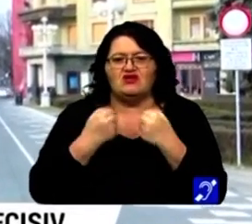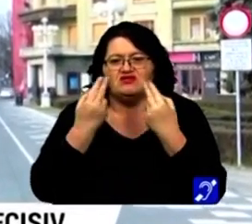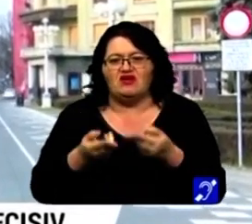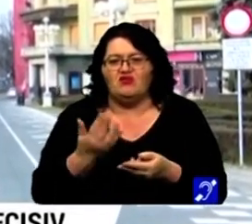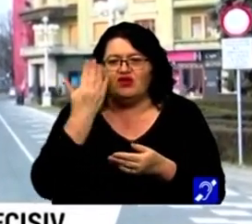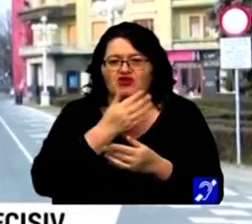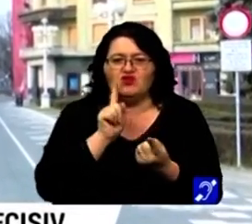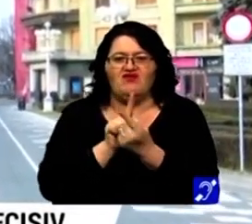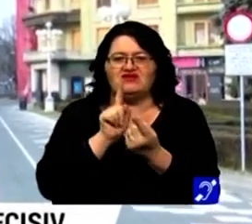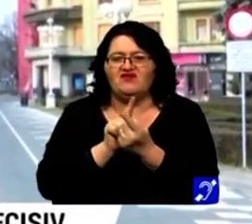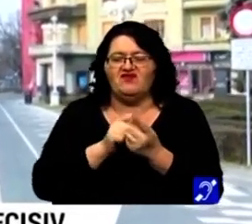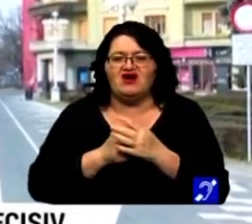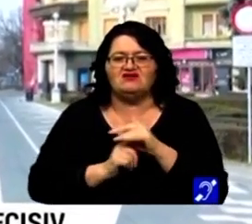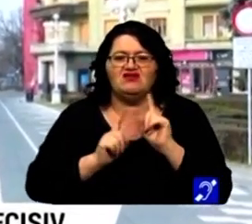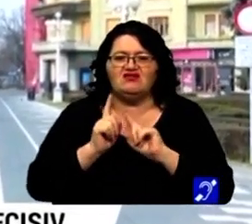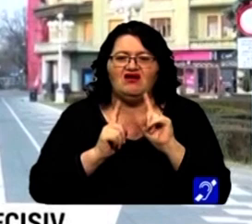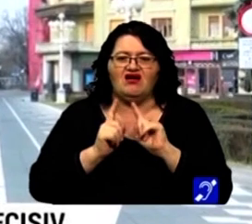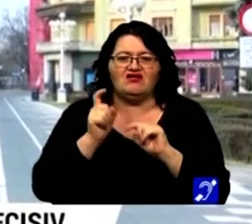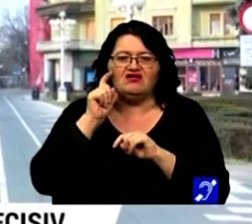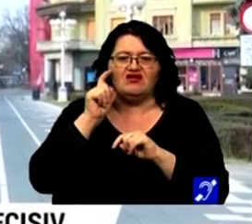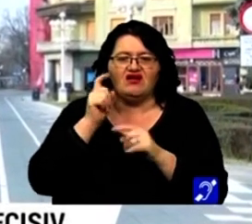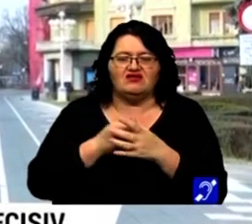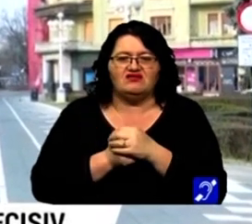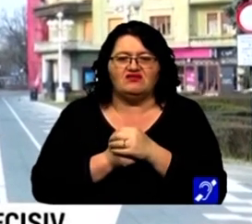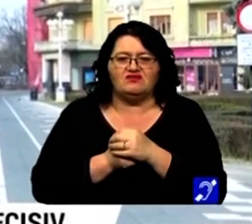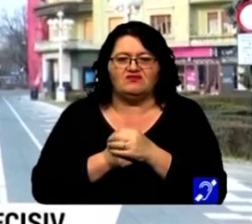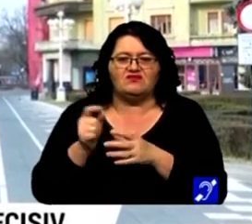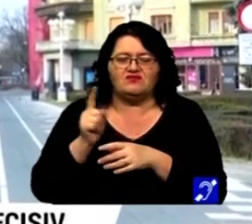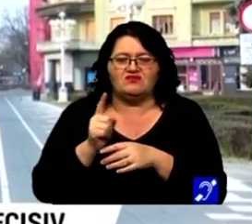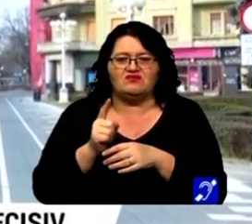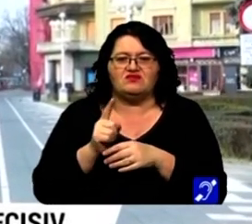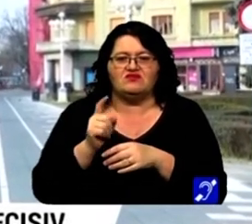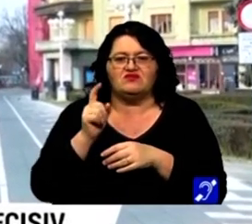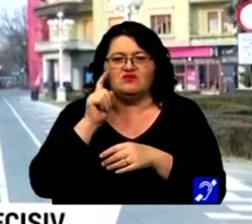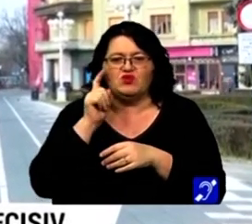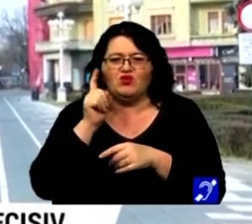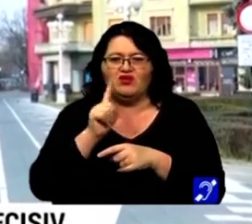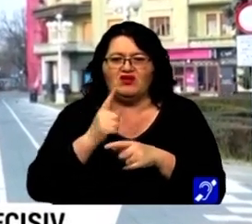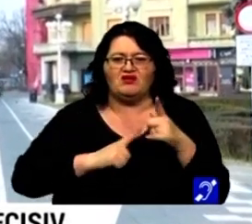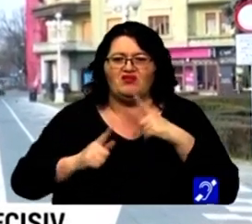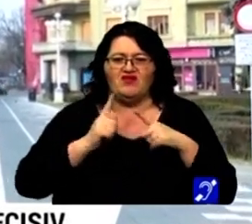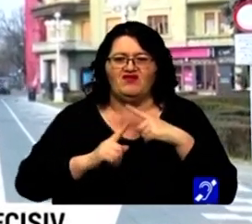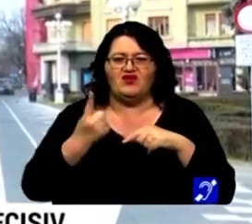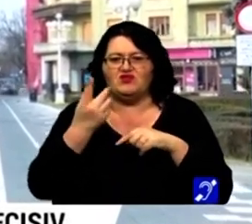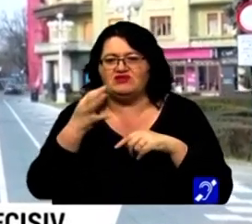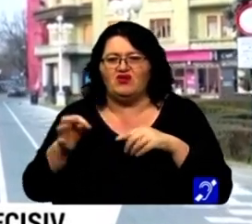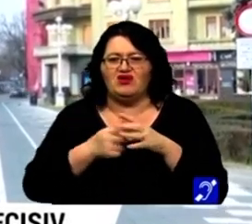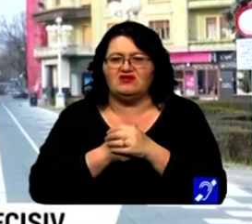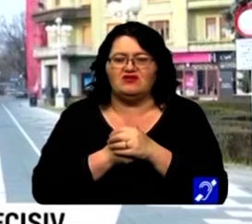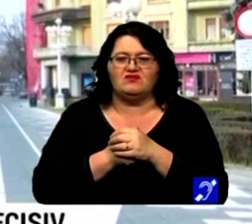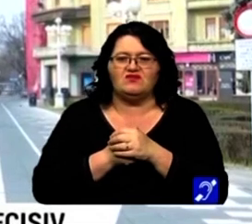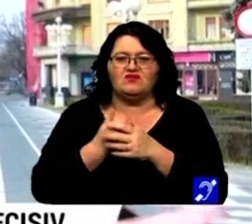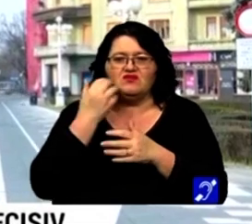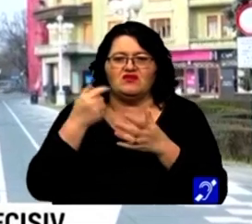înapoi fizic, dar cred că nu m-am... Adică nu cred că prefer o variantă sau cealaltă.